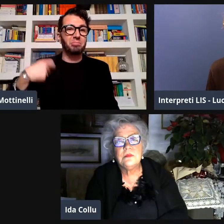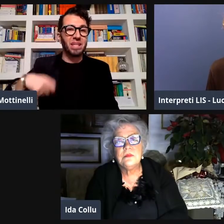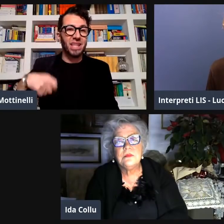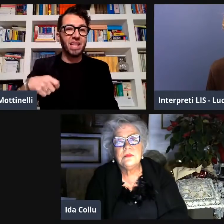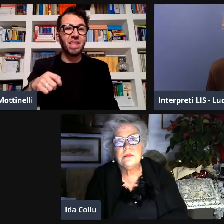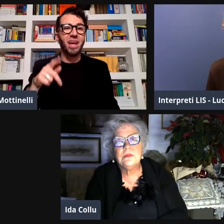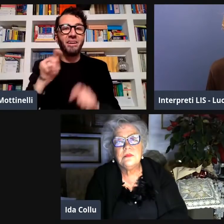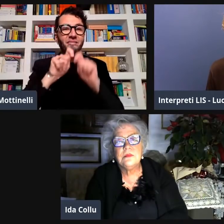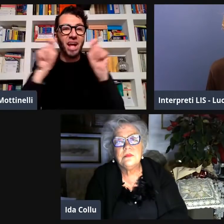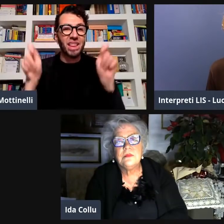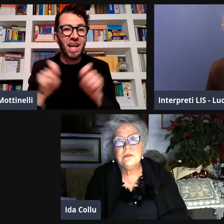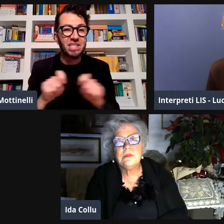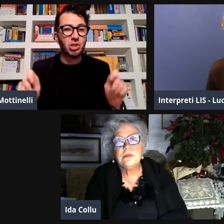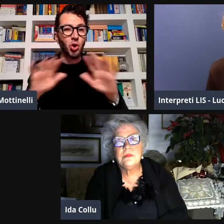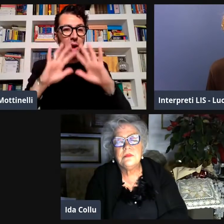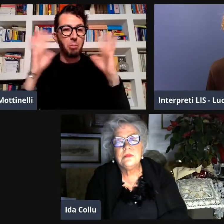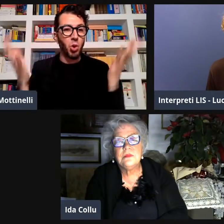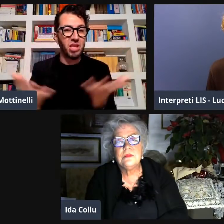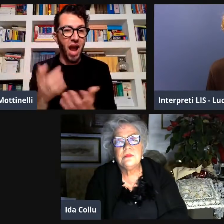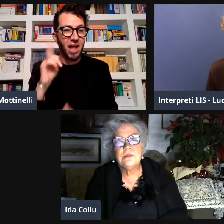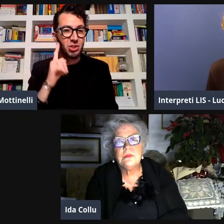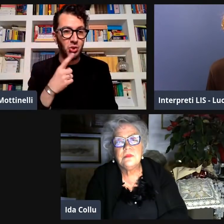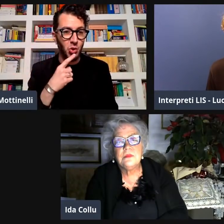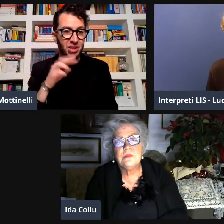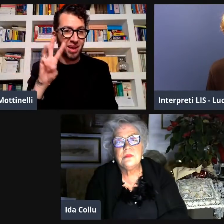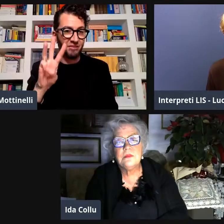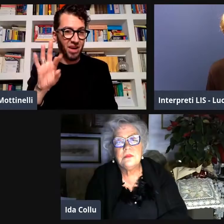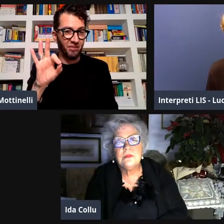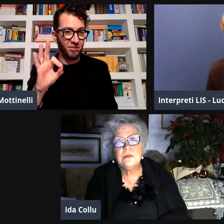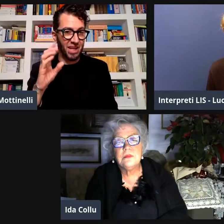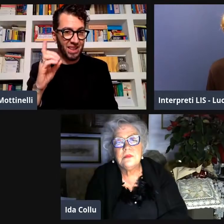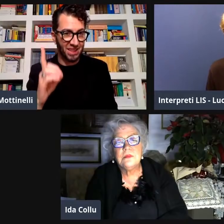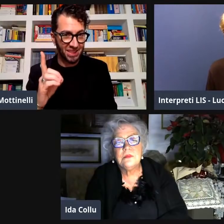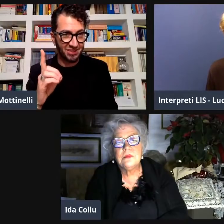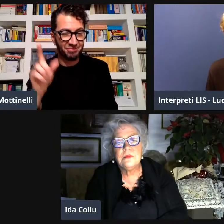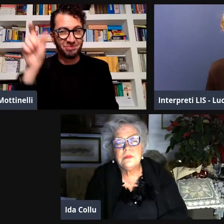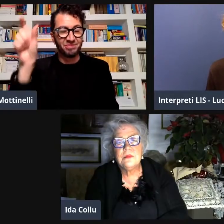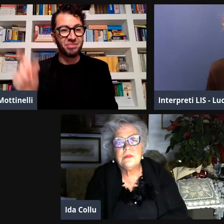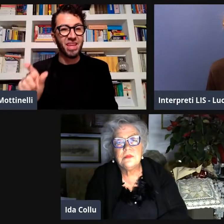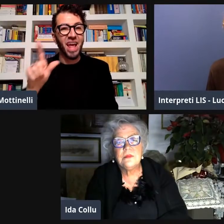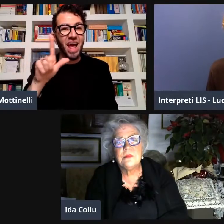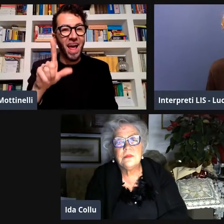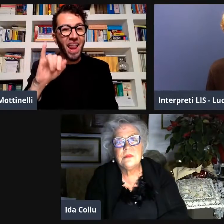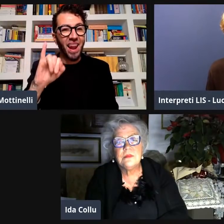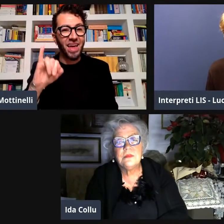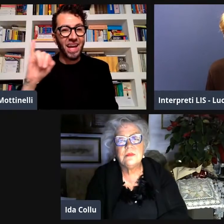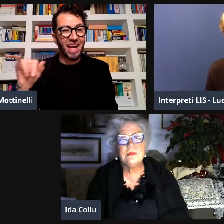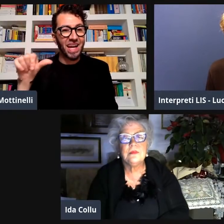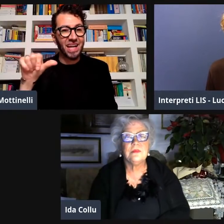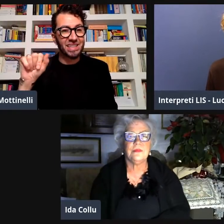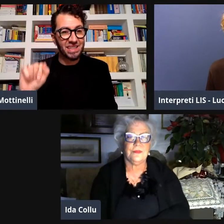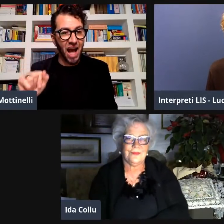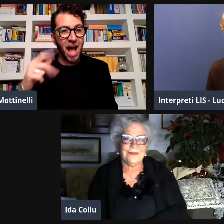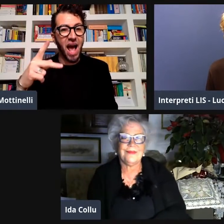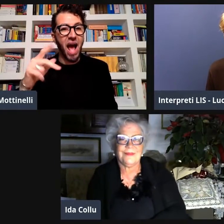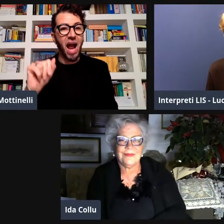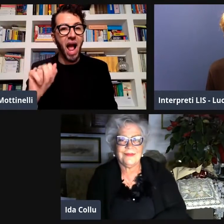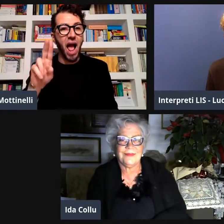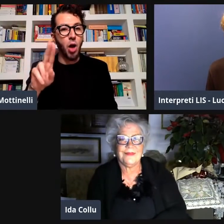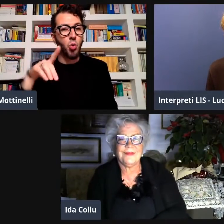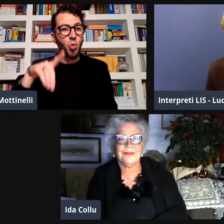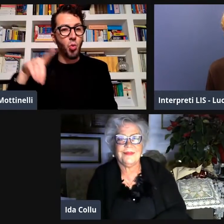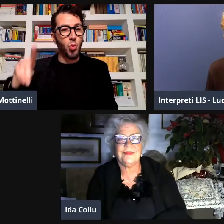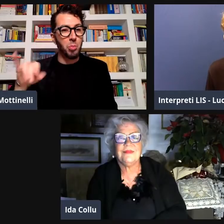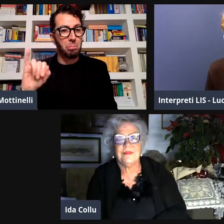e mi ricordo però la prima presidentessa della federazione mondiale dei sordi della WFD di